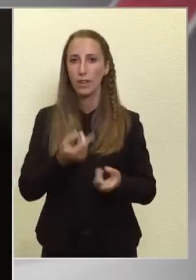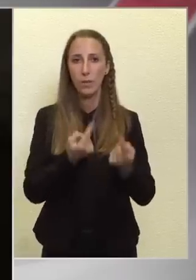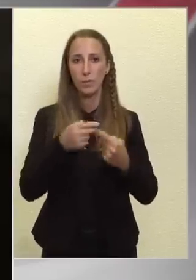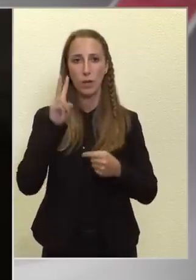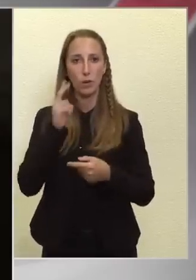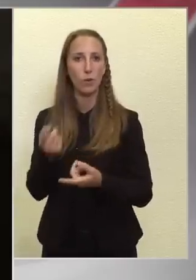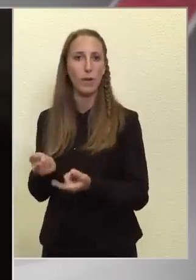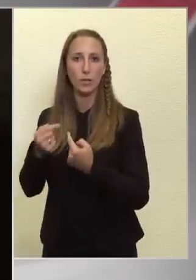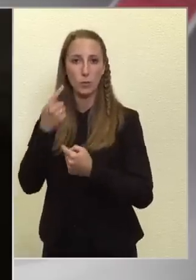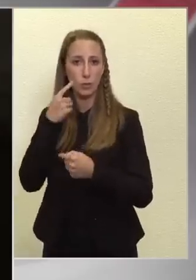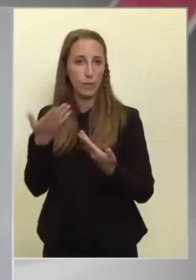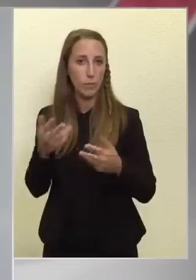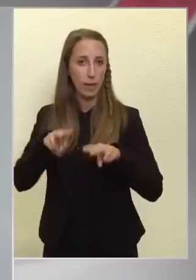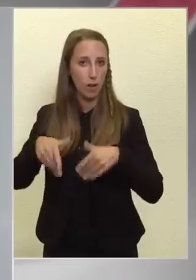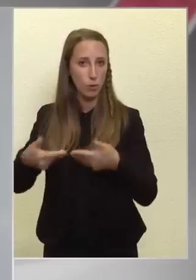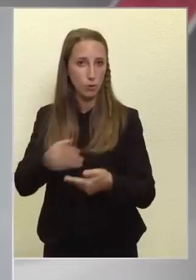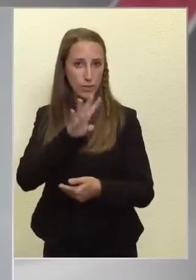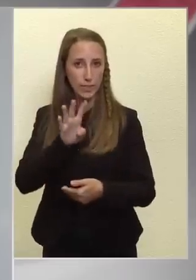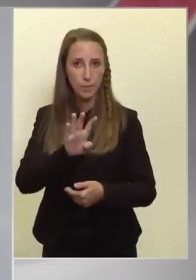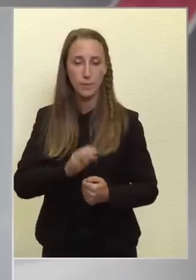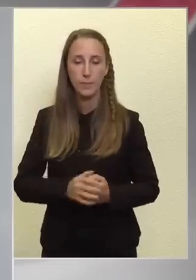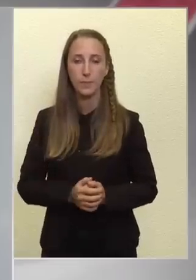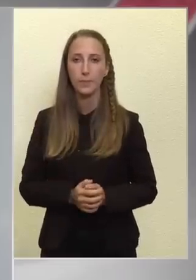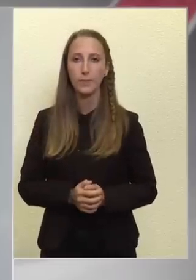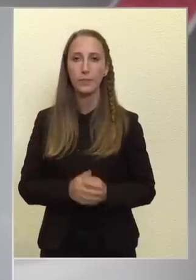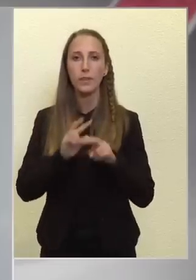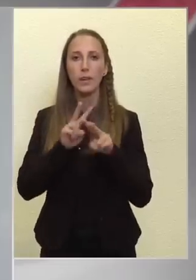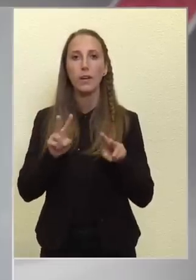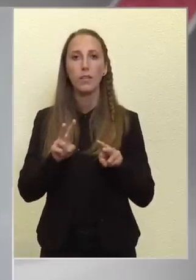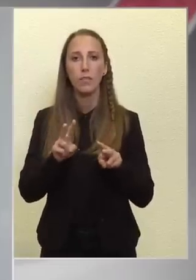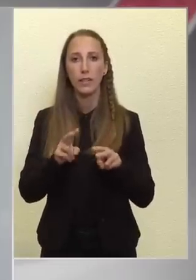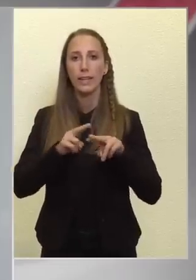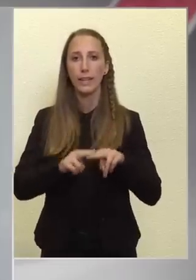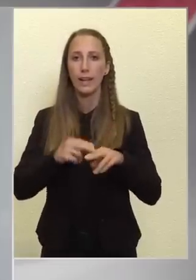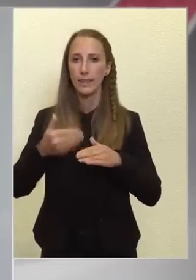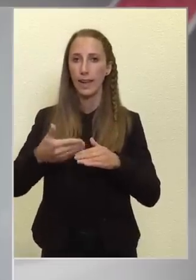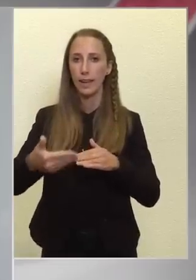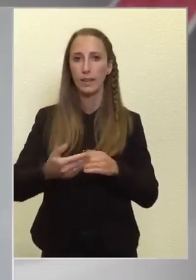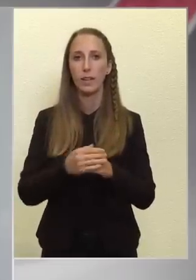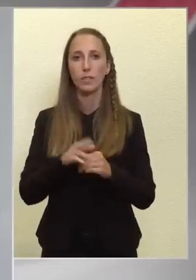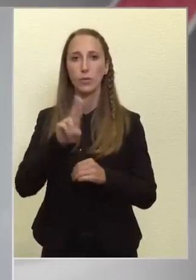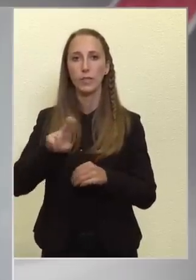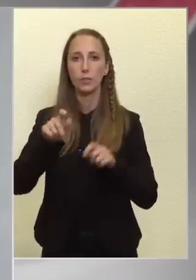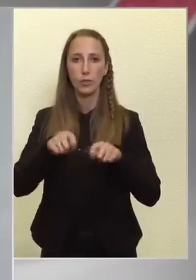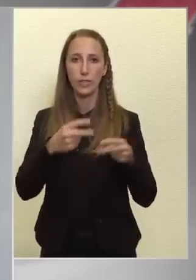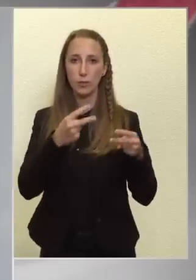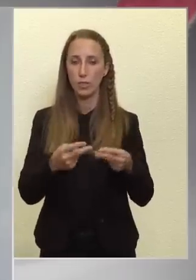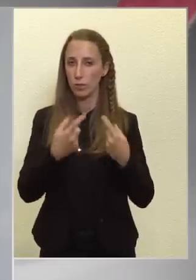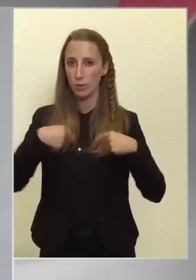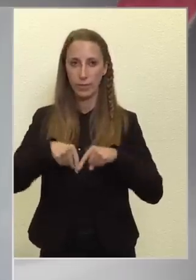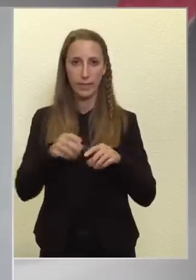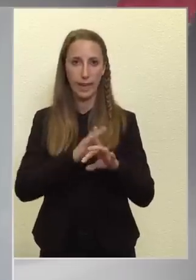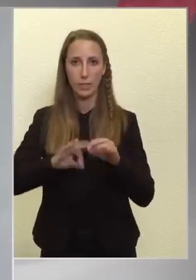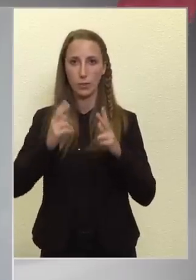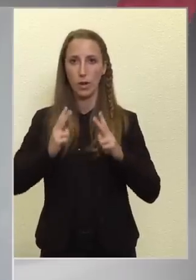akkor másból meg tud-e valósulni. Van egy rendje az uniós döntésszatának, ezért mi teljes nyugalommal várjuk a holnapi döntést, és